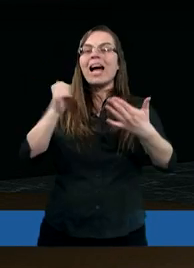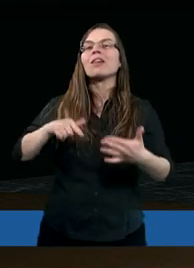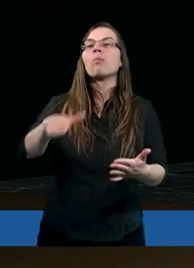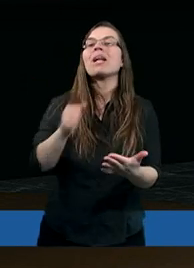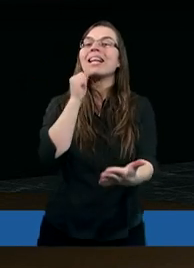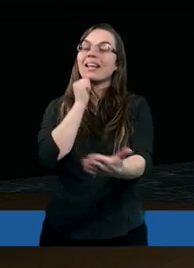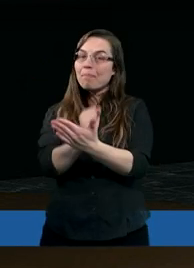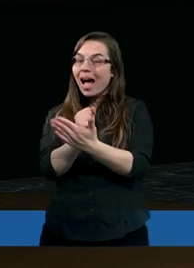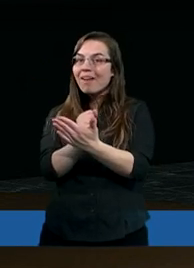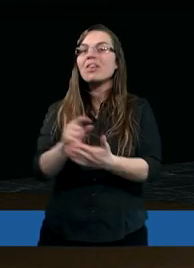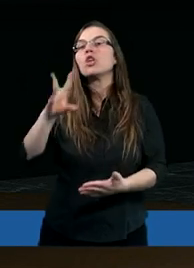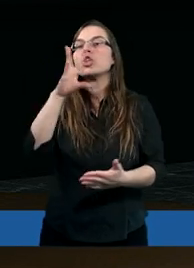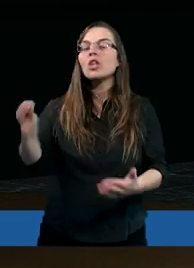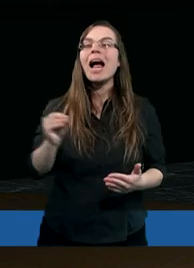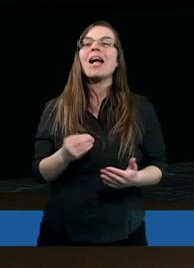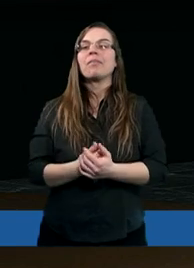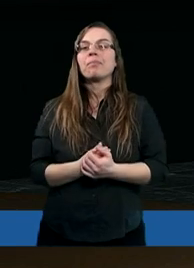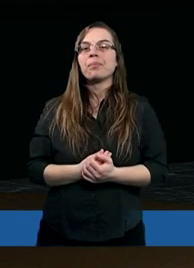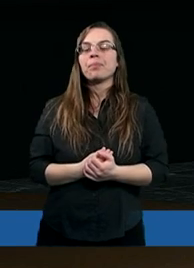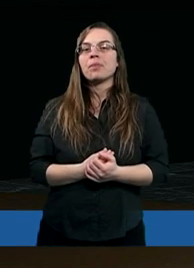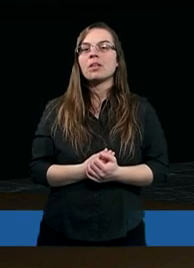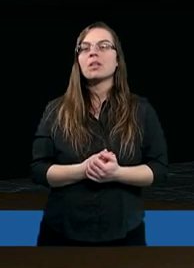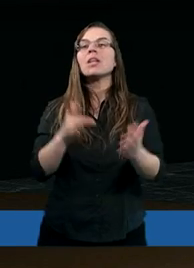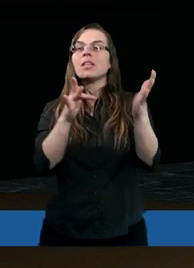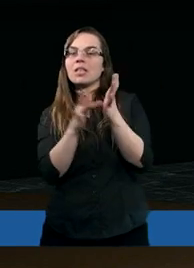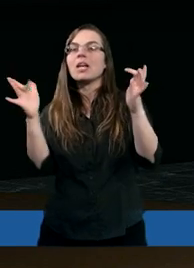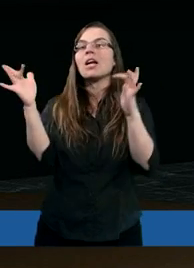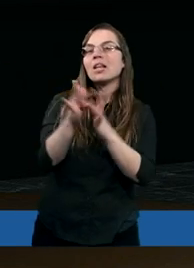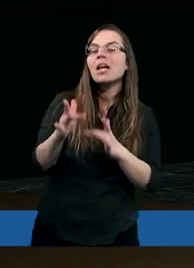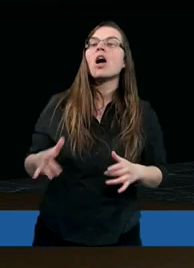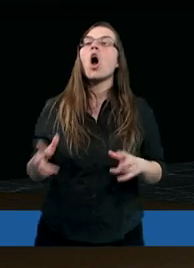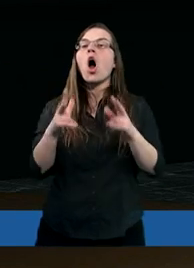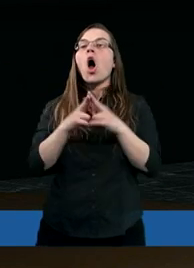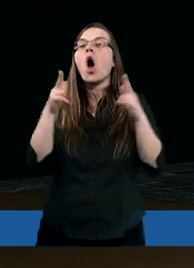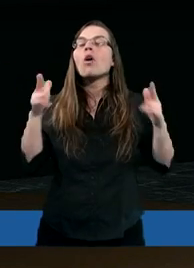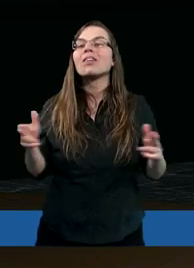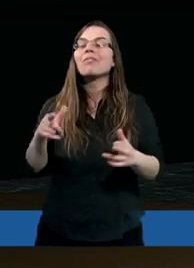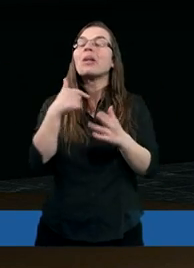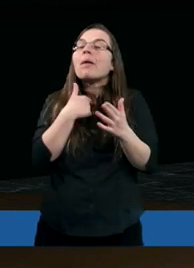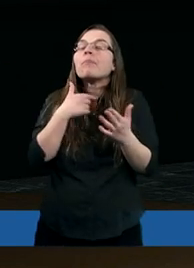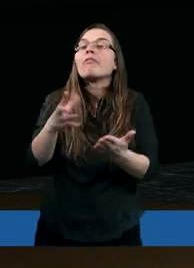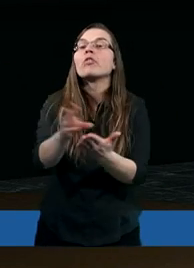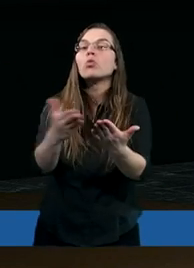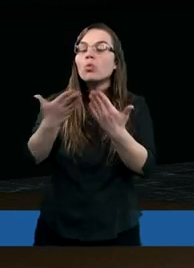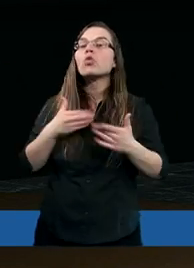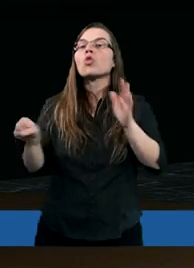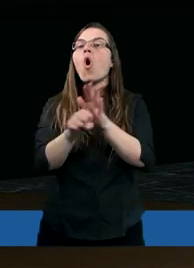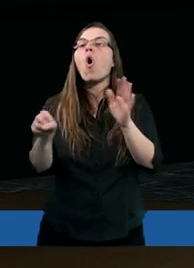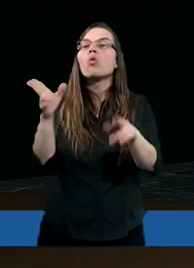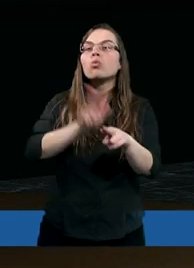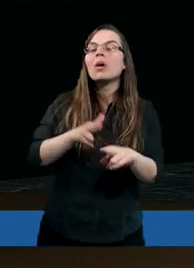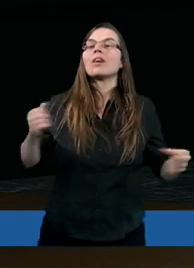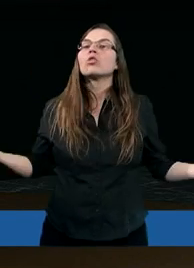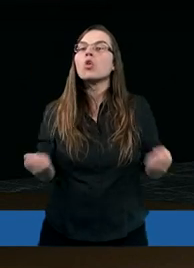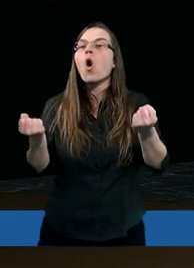tego sprawę i że Jezus nakreśla mi wzór, do którego dążę.